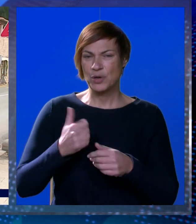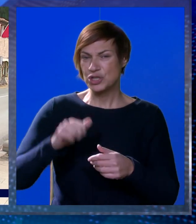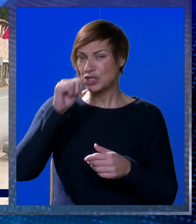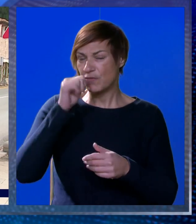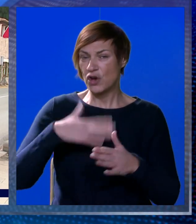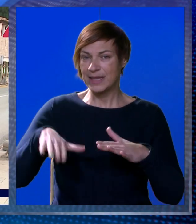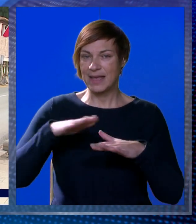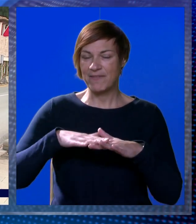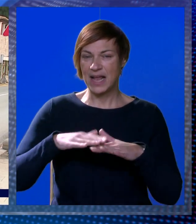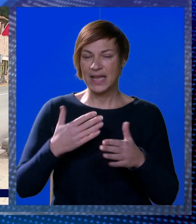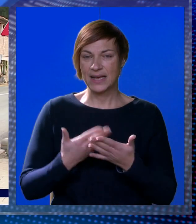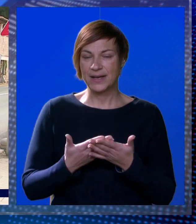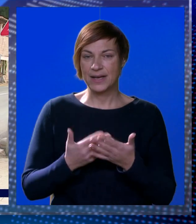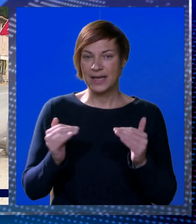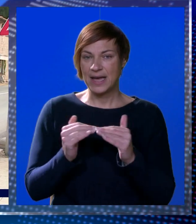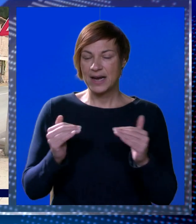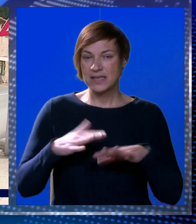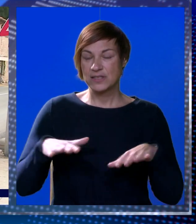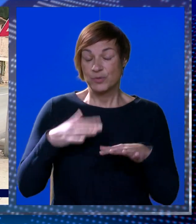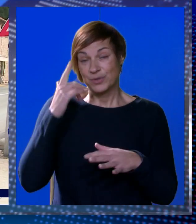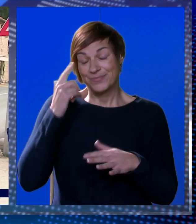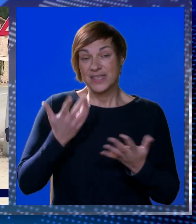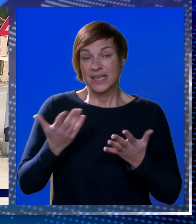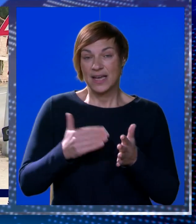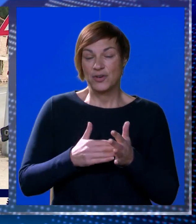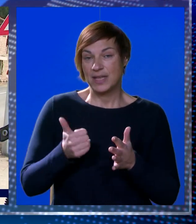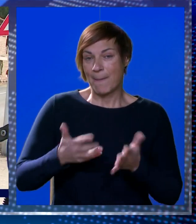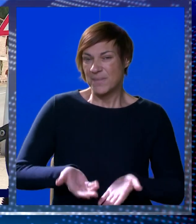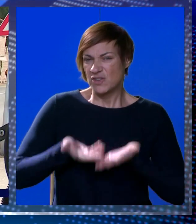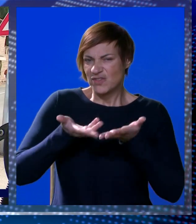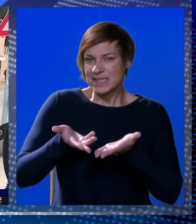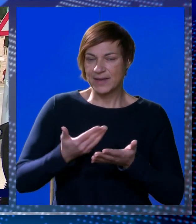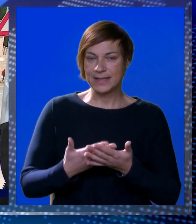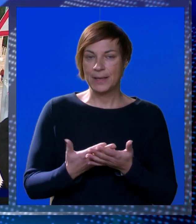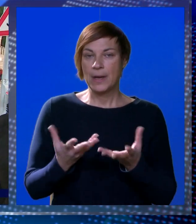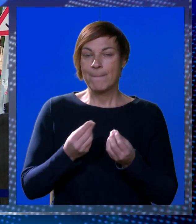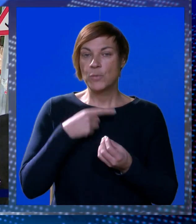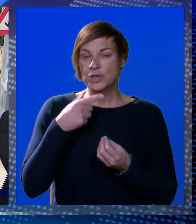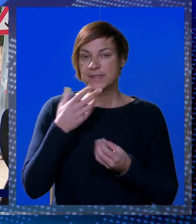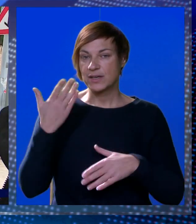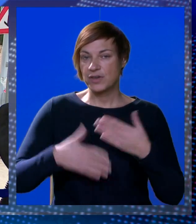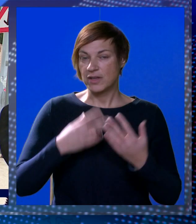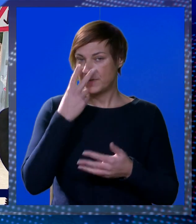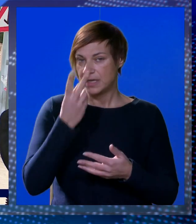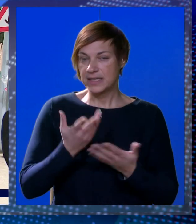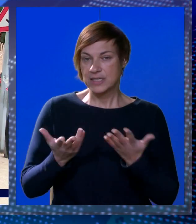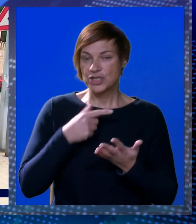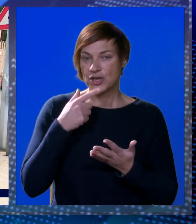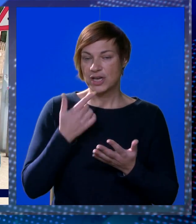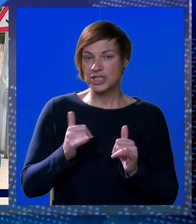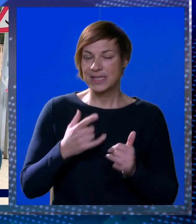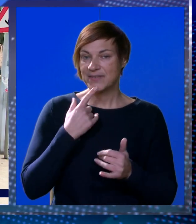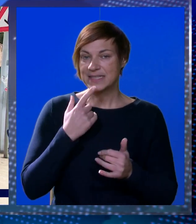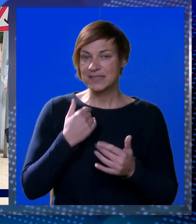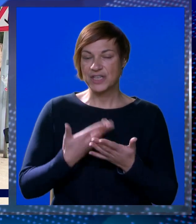poslo, velika voda ispod pjace, arazo, mora. znate kako je to. Treba to prvo izvoditi. Puno se govorilo o finalnom izgledu.